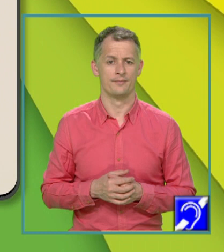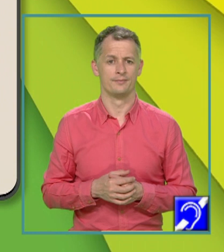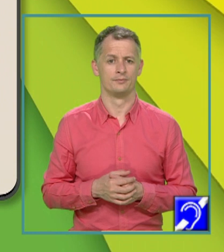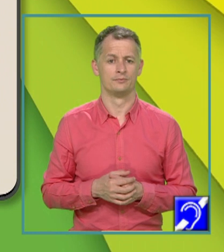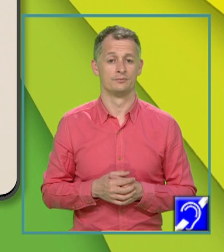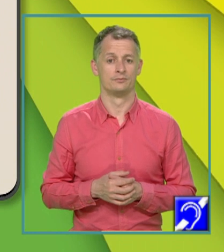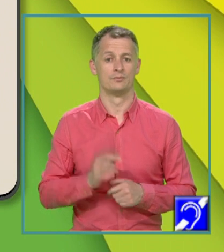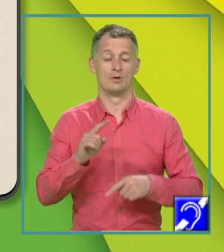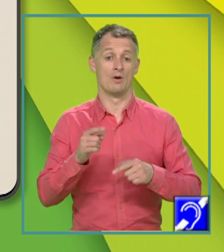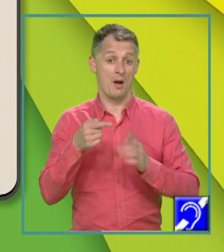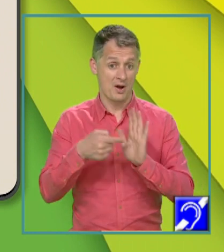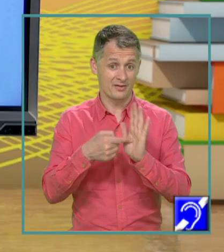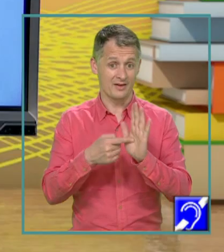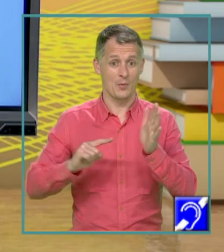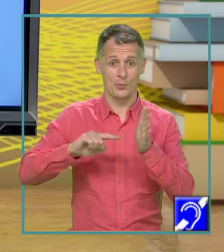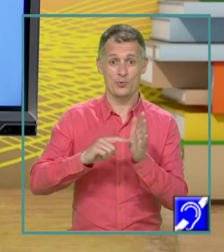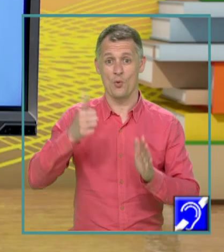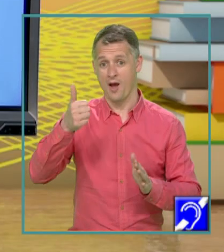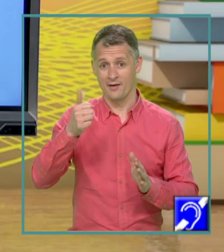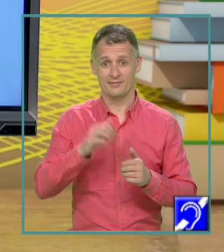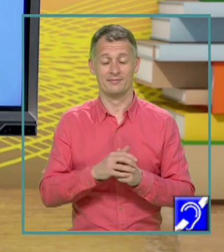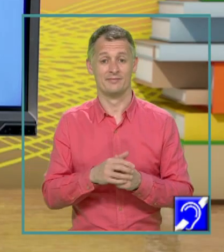Așadar, am arătat că punctul A